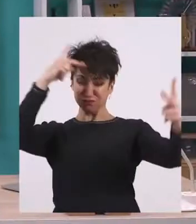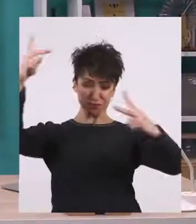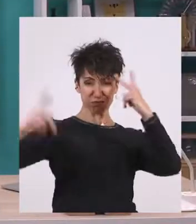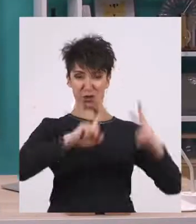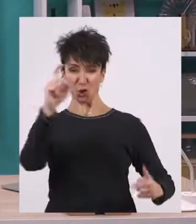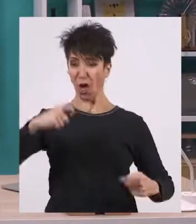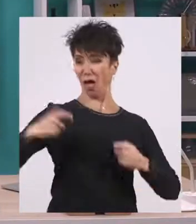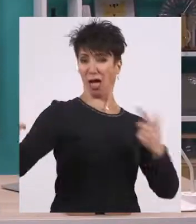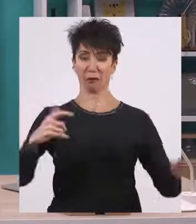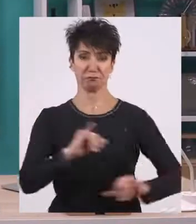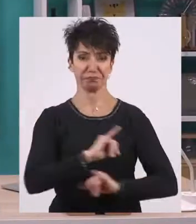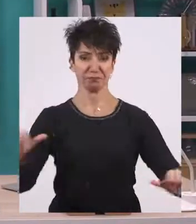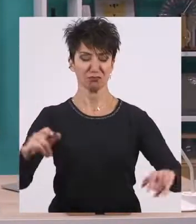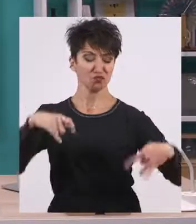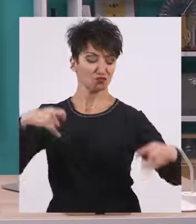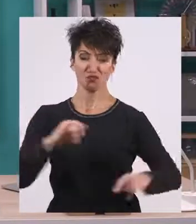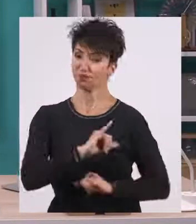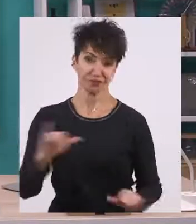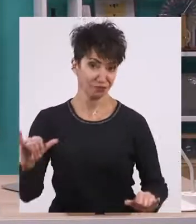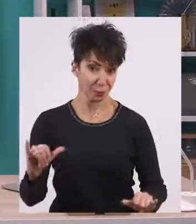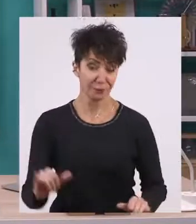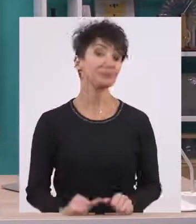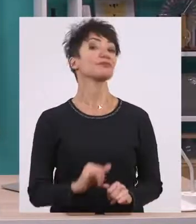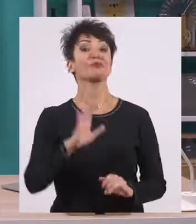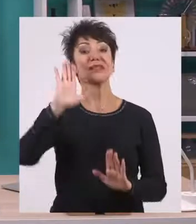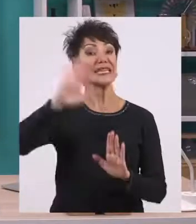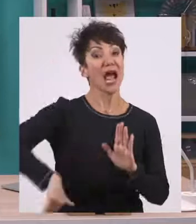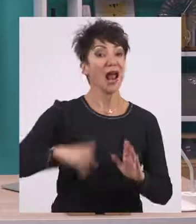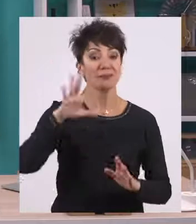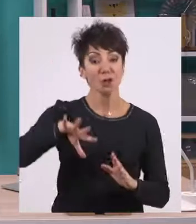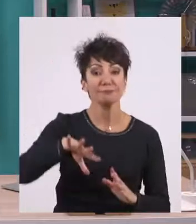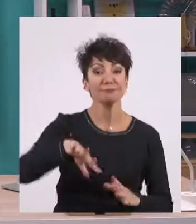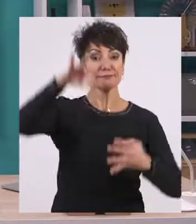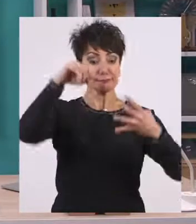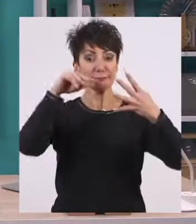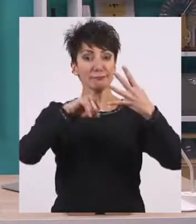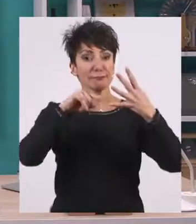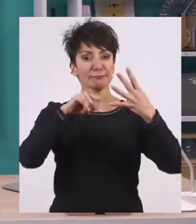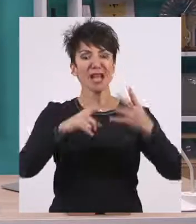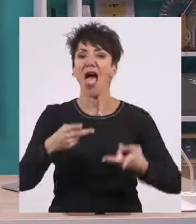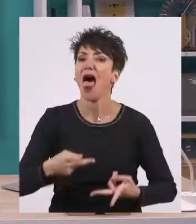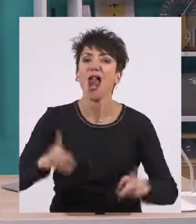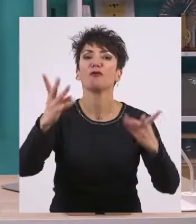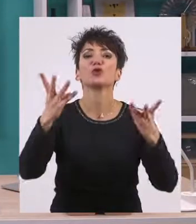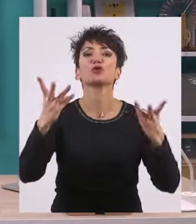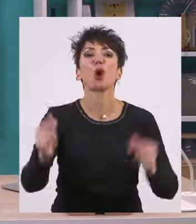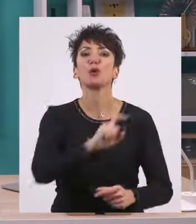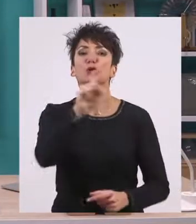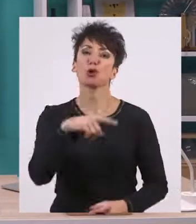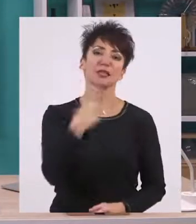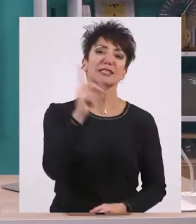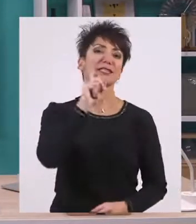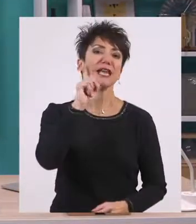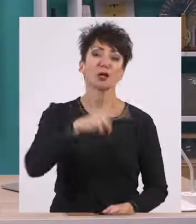οποίο αποτελεί εξαίρεση για τις ελληνικές πόλεις. Ένας ελεύθερος τρόπος ζωής για τις γυναίκες.